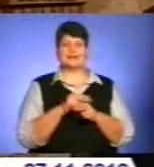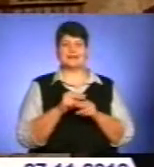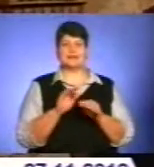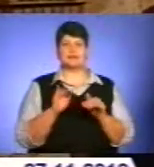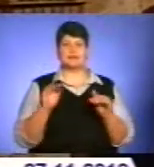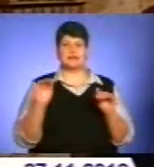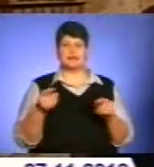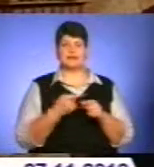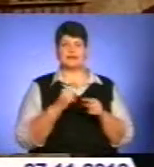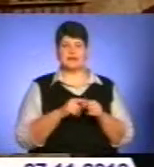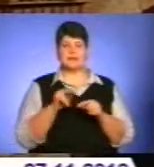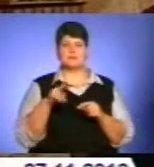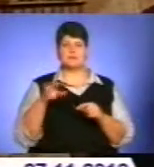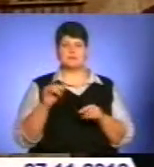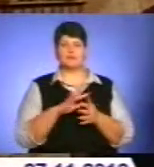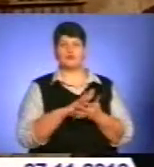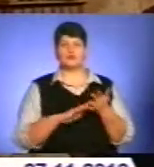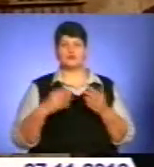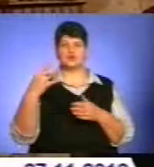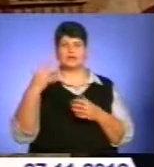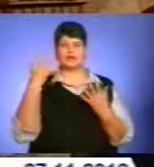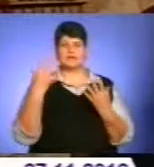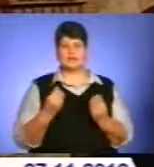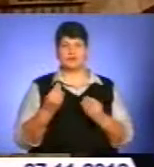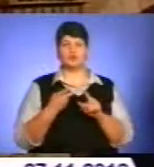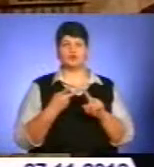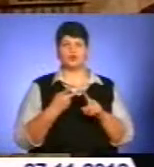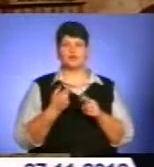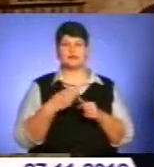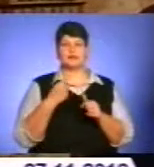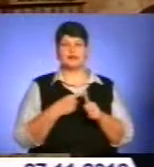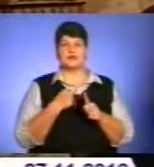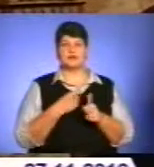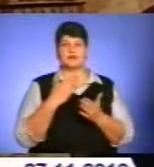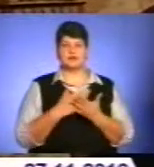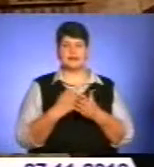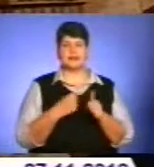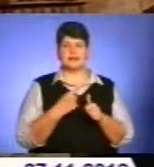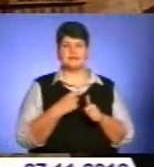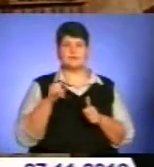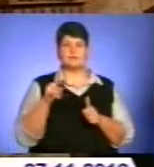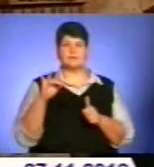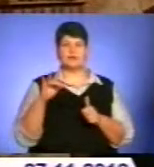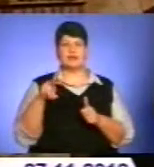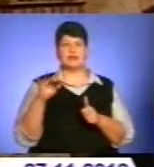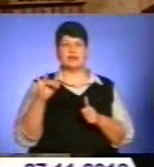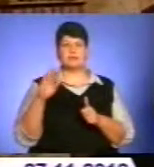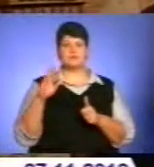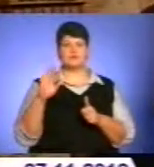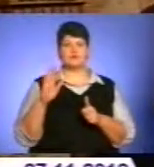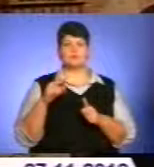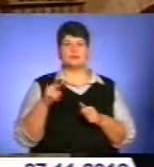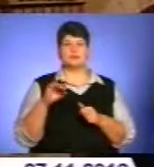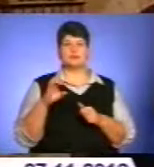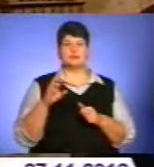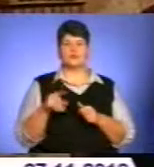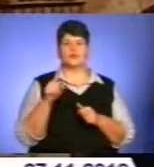триває 40 днів. Другою його назвою є ще назва Филипів піст. Чому саме? Бо саме